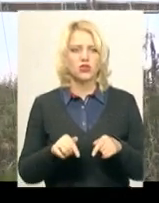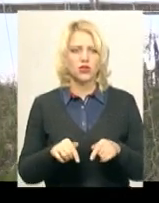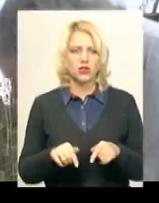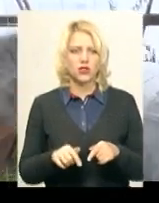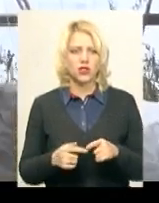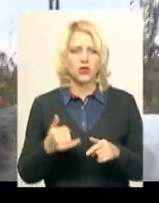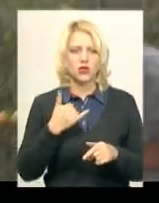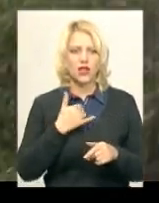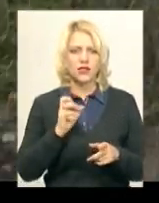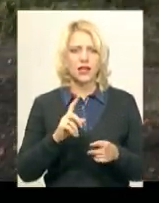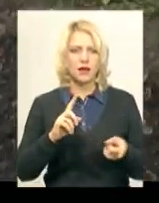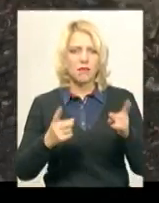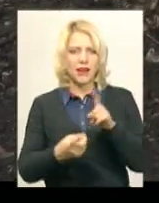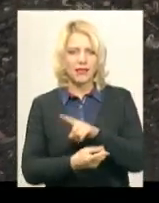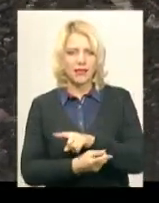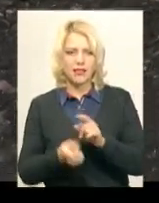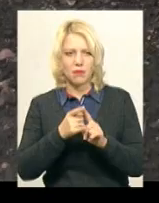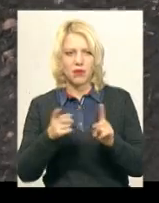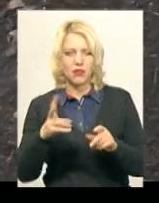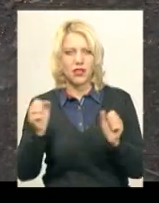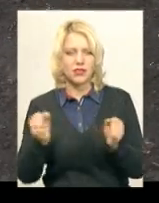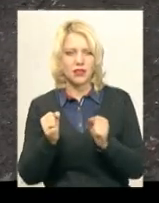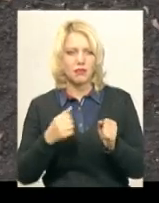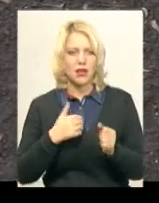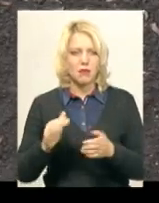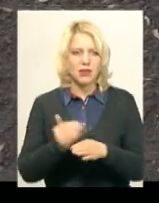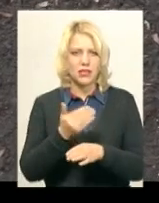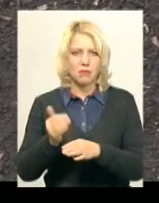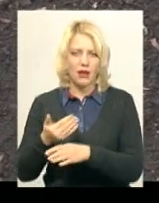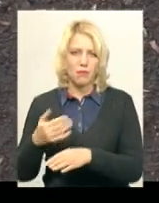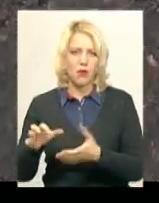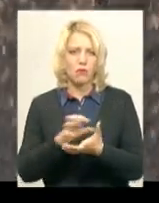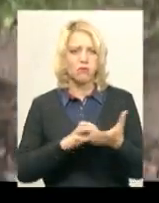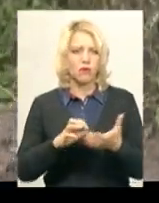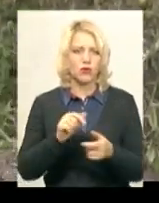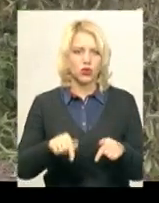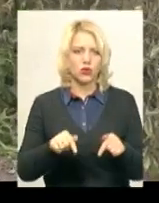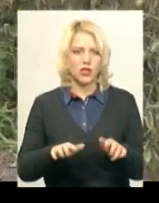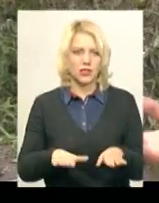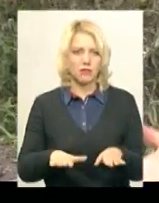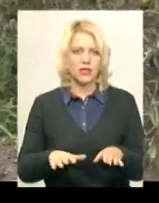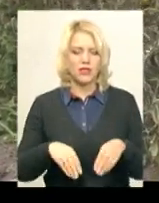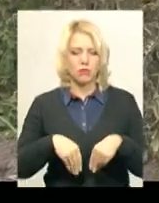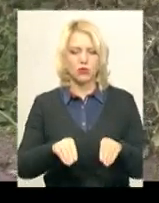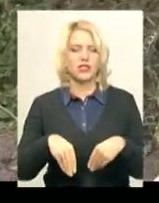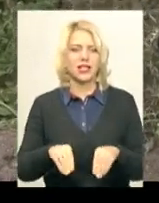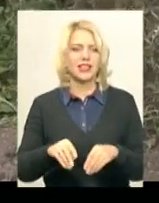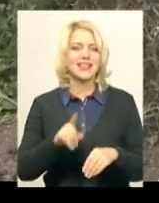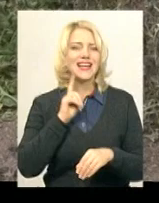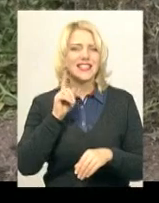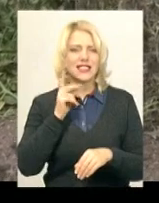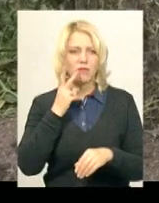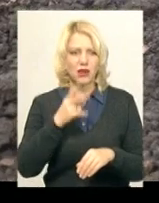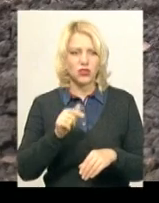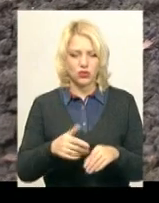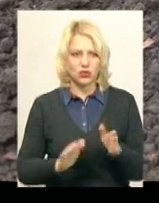Зараз у нас перехідний період з літа на зиму. І ми прибираємо корчики помідорів для того, щоб на цій ділянці посадити зелень. Тут посаджений шпинат. І ви бачите,